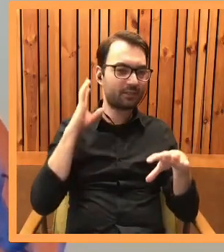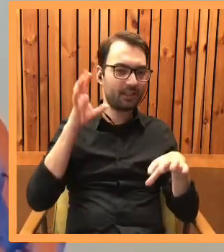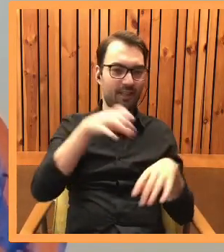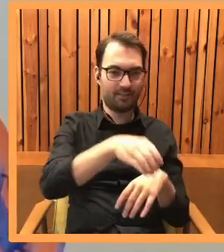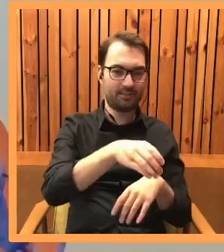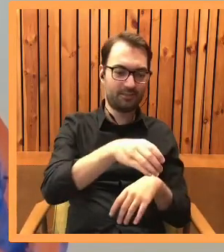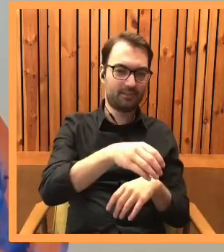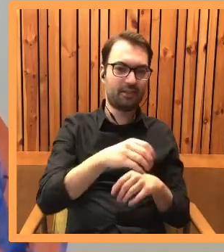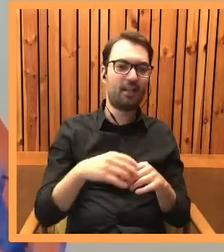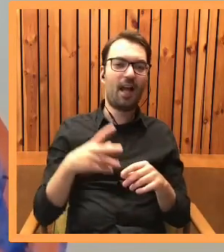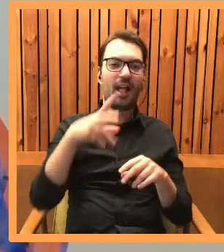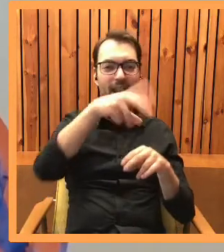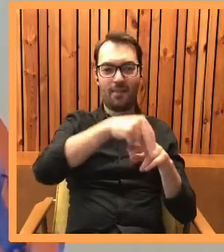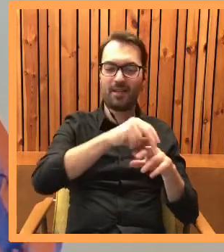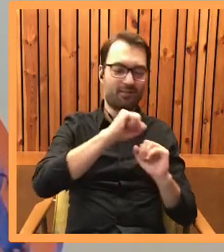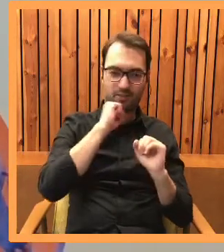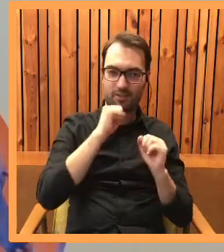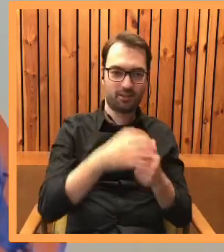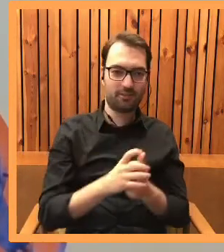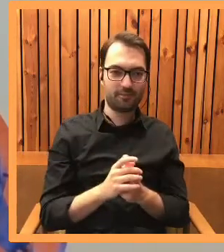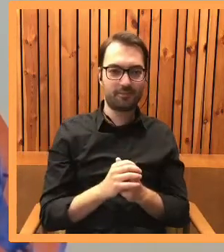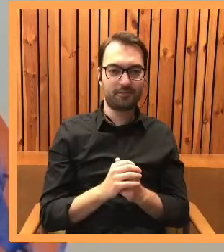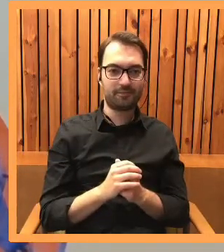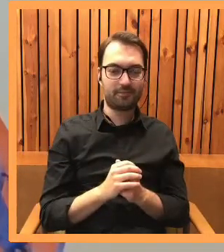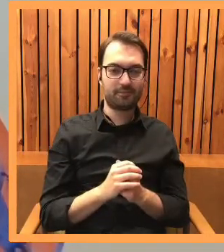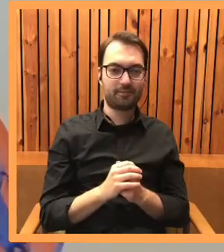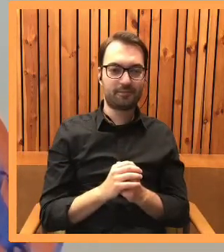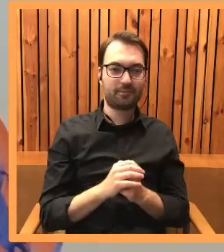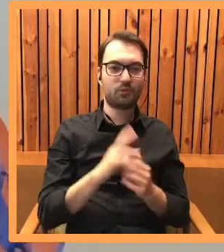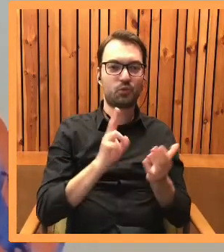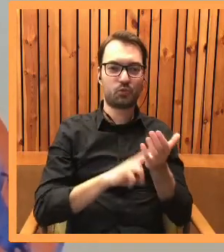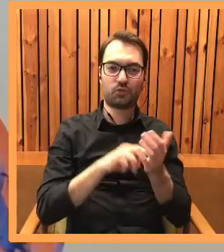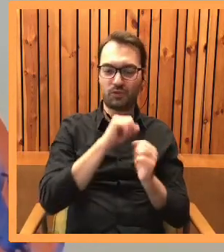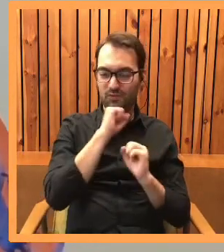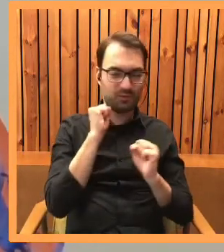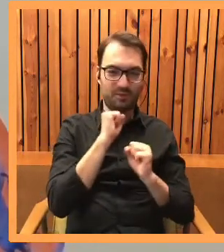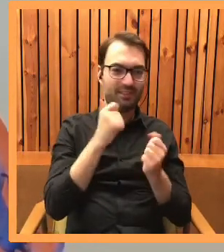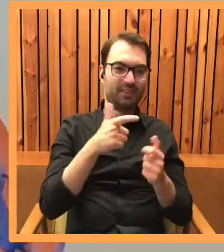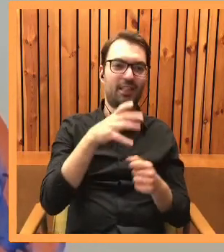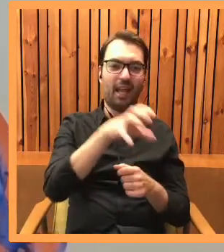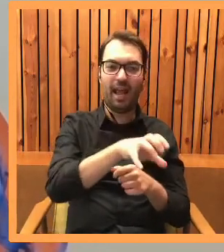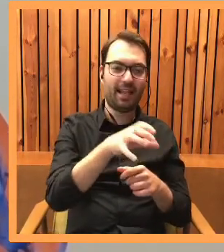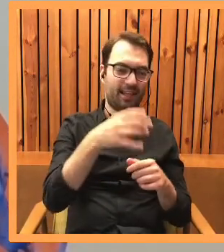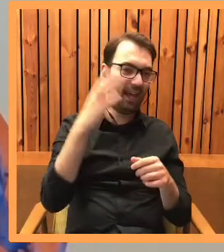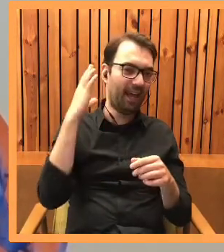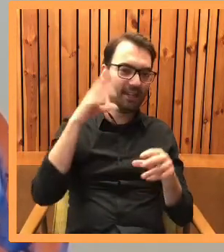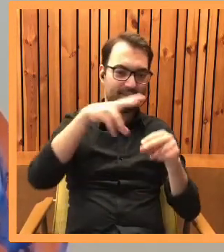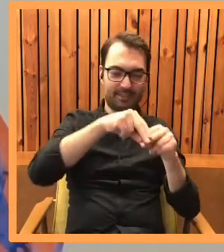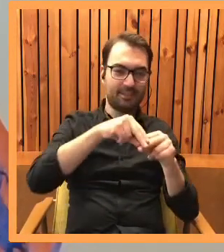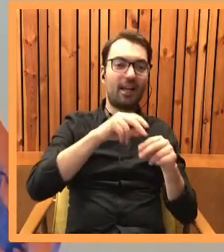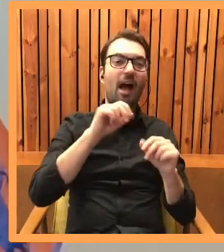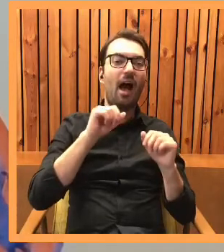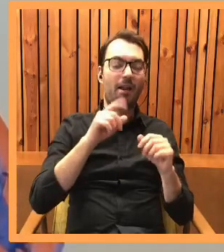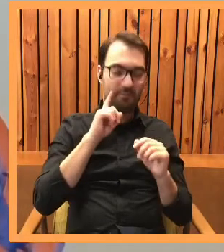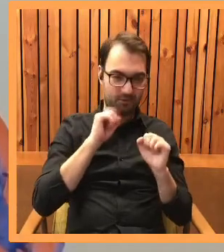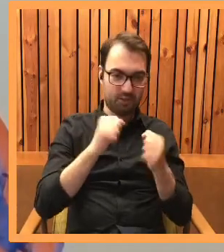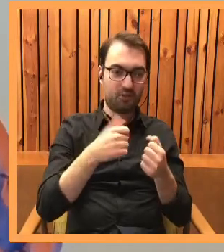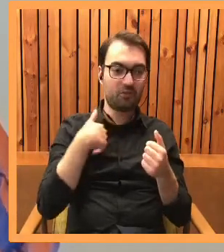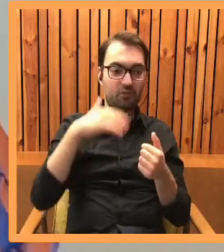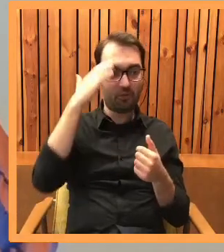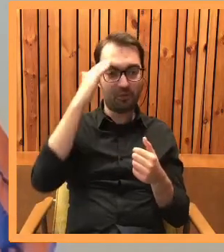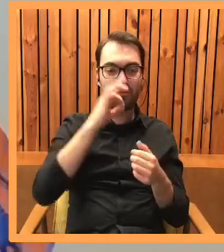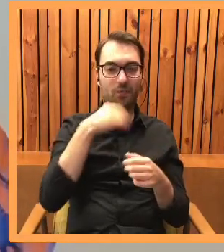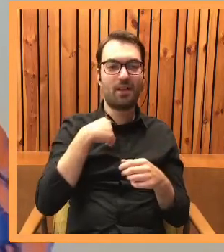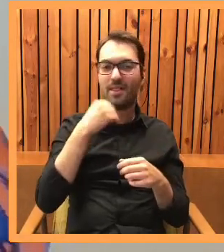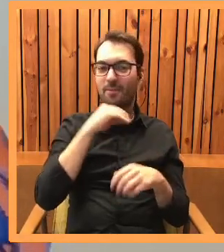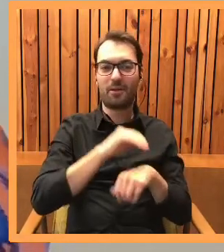wtedy będzie spokojna. Klamerka na nią totalnie nie działa. Na sushi go w ogóle nie działa, ani ręka, ani klamerka. Ale jest to patent prawdziwy, o którym się dowiedziałam